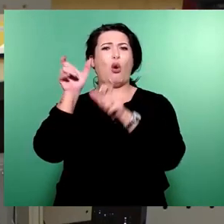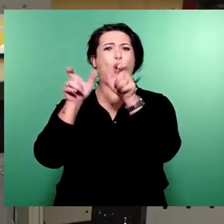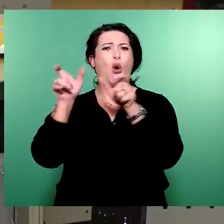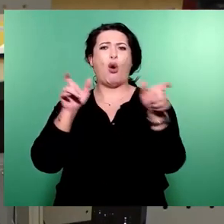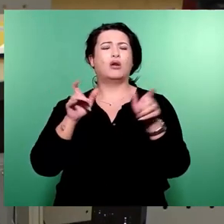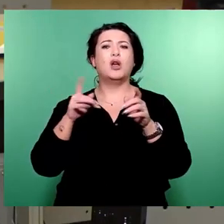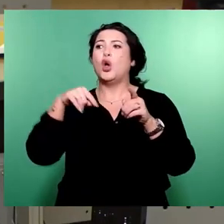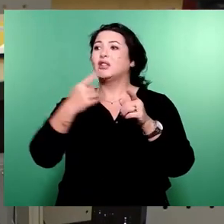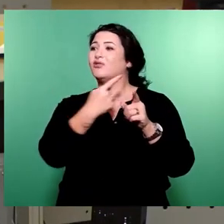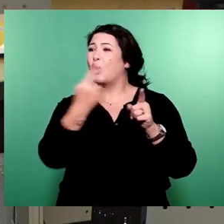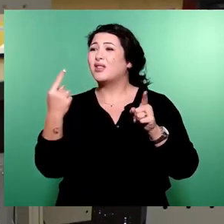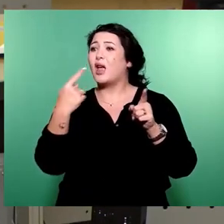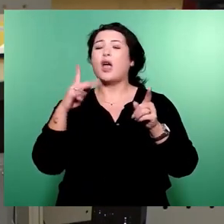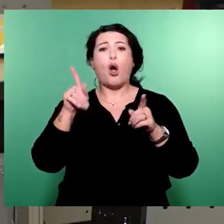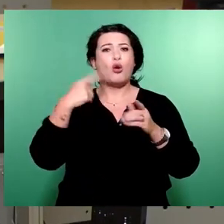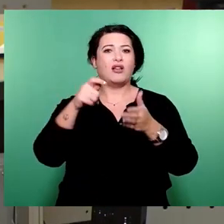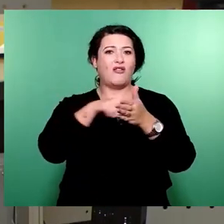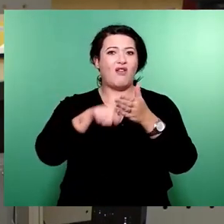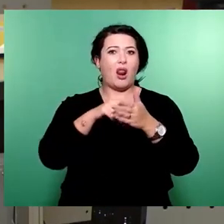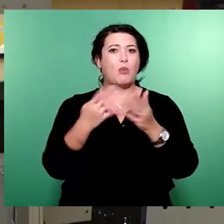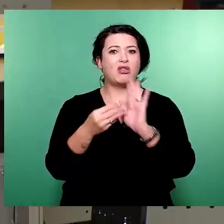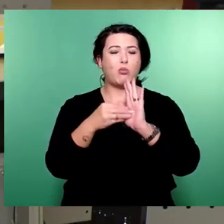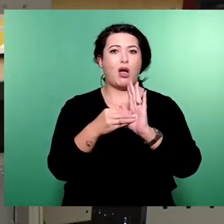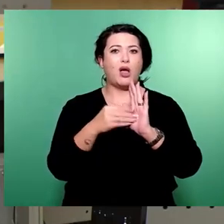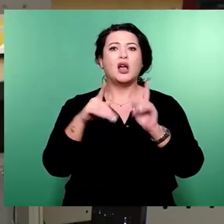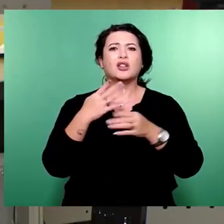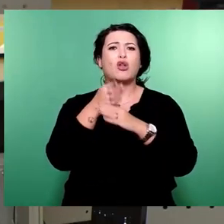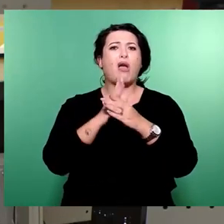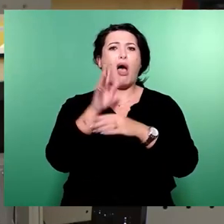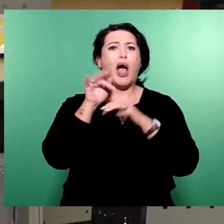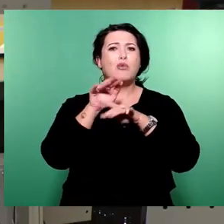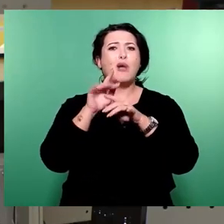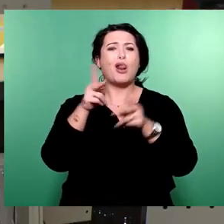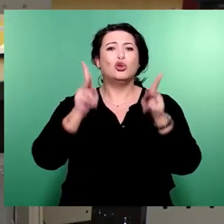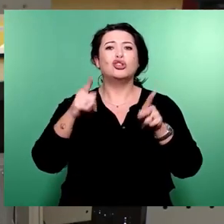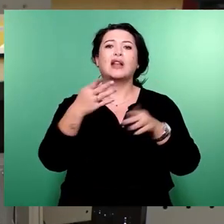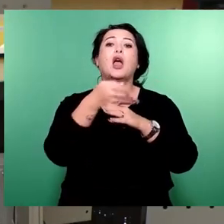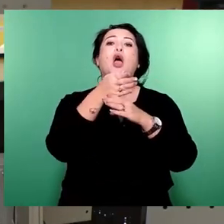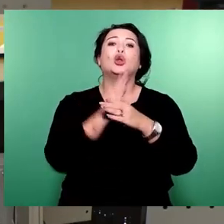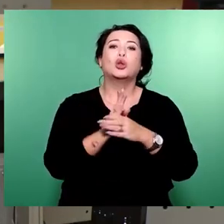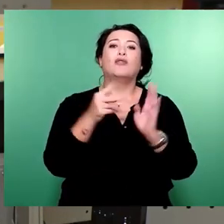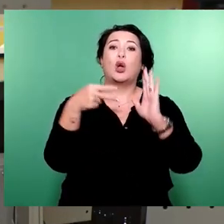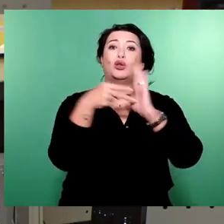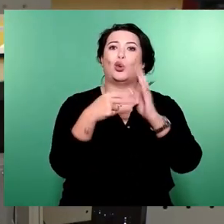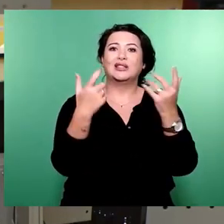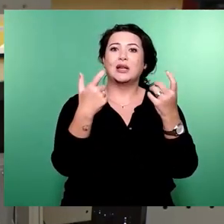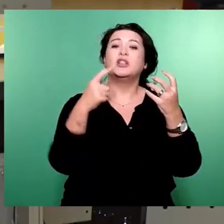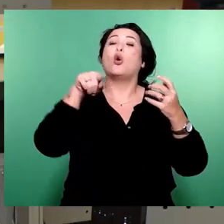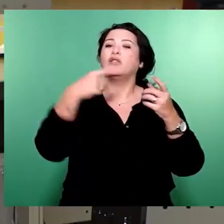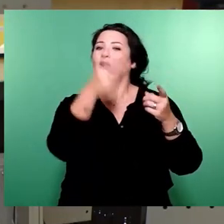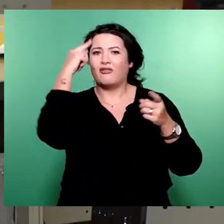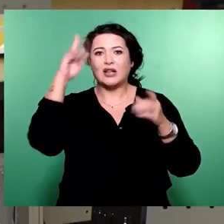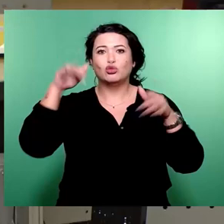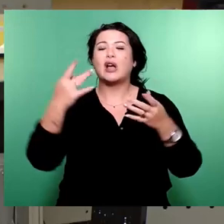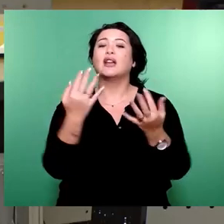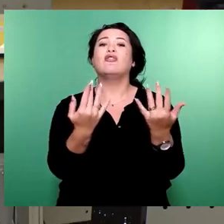uns Wählerinnen und Wählerstunden teil einfach die halbe Millionenstadt durch 70, dann weißt du, wie viele Menschen hinter jedem von uns stehen. Und niemand hat hier